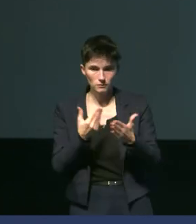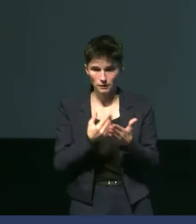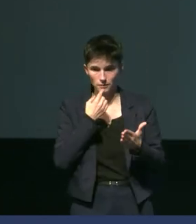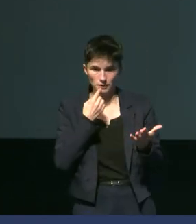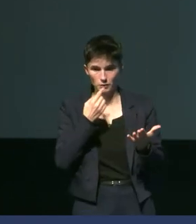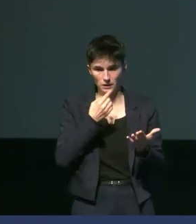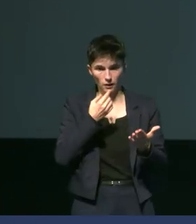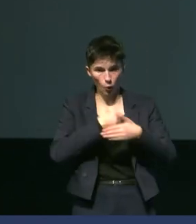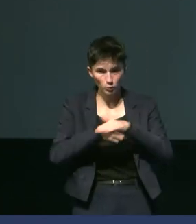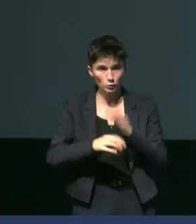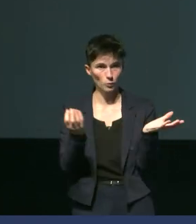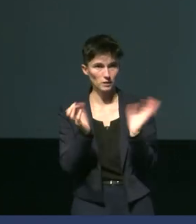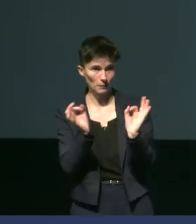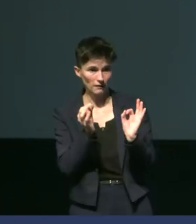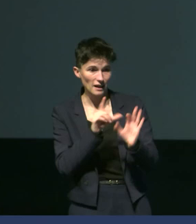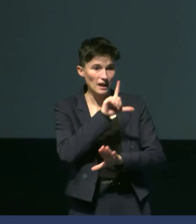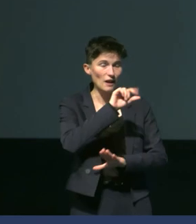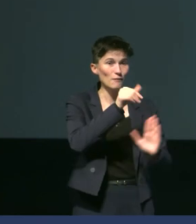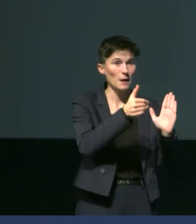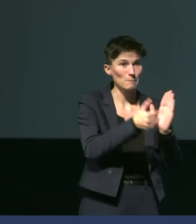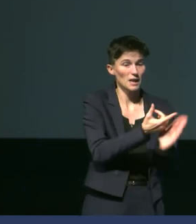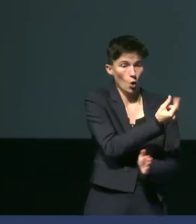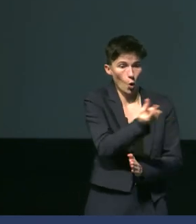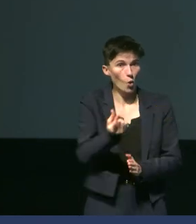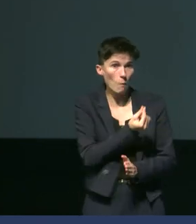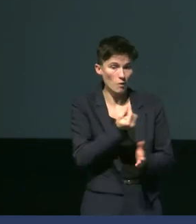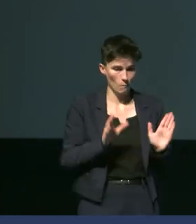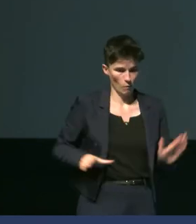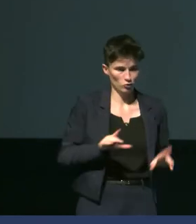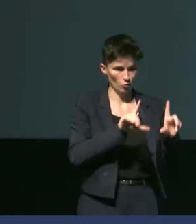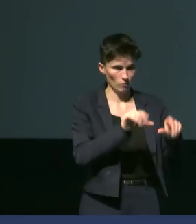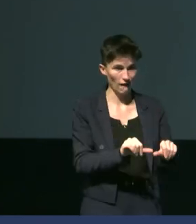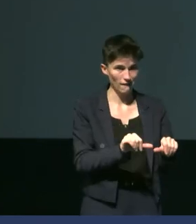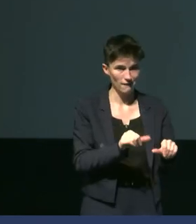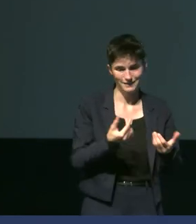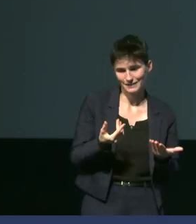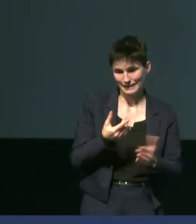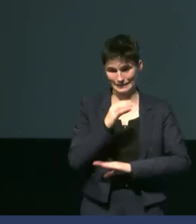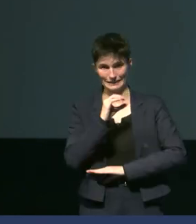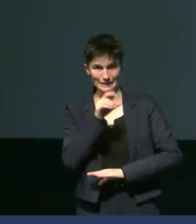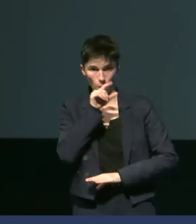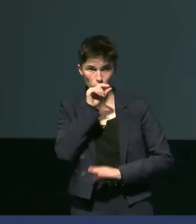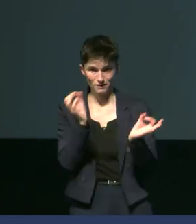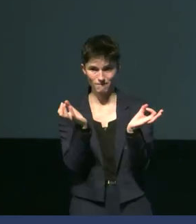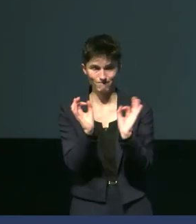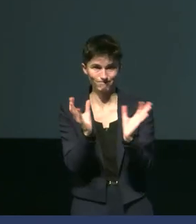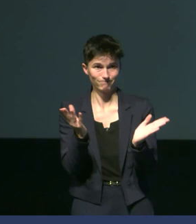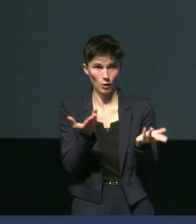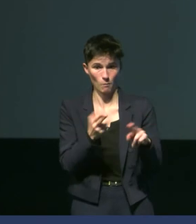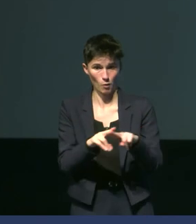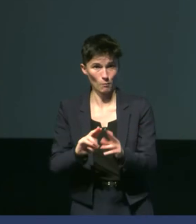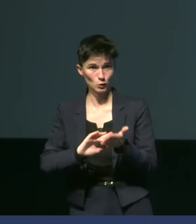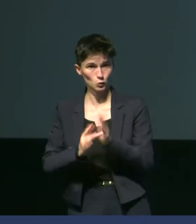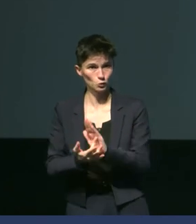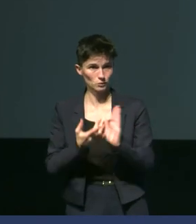Sur 20 000 couples de manchots à Delhi, zéro poussins ont pu quitter, partir en mer à la fin de la saison.